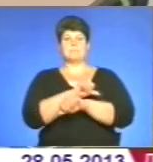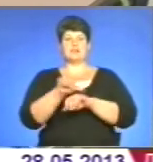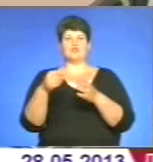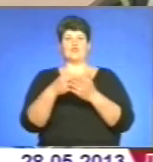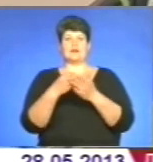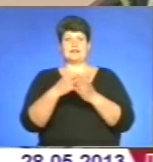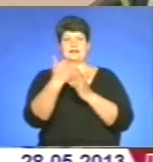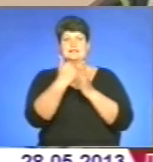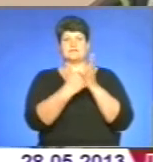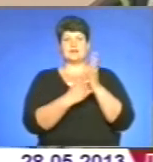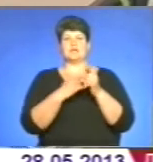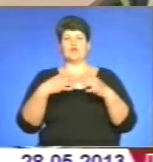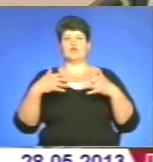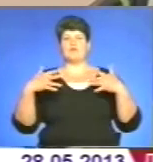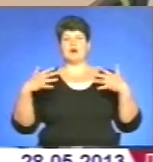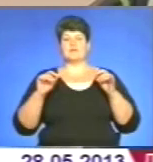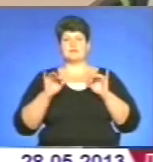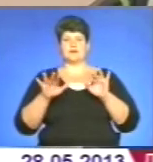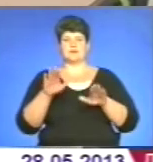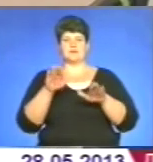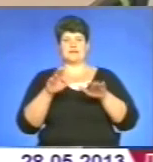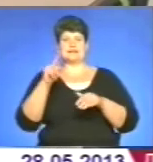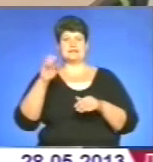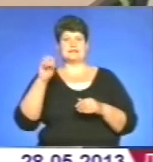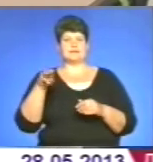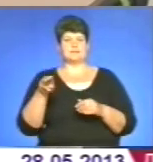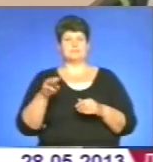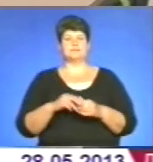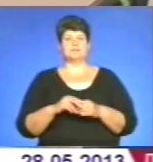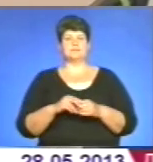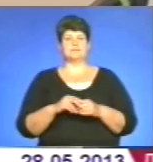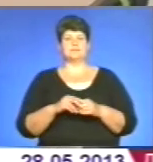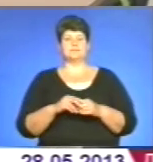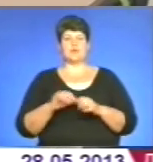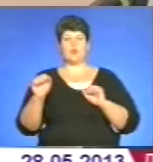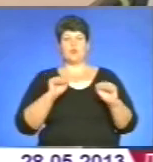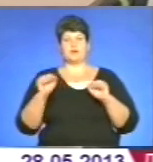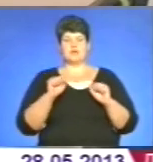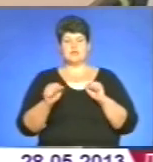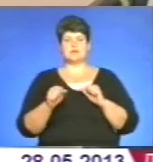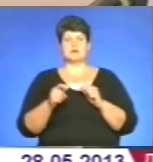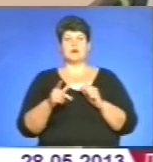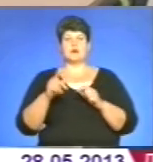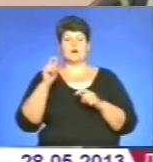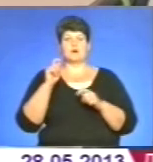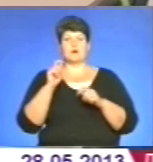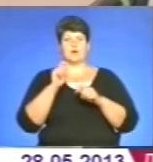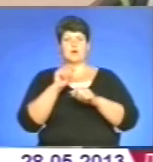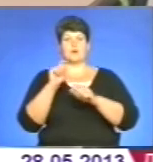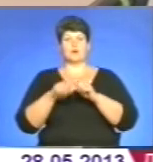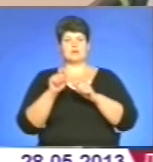класифікації товарів та заходів регулювання ЗЕД, управління боротьби з контрабандою та митними